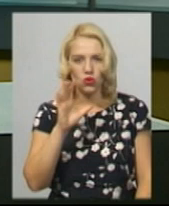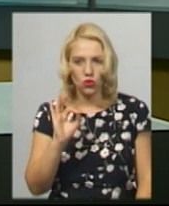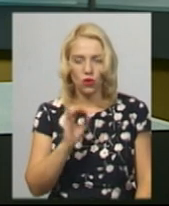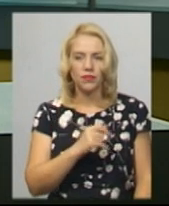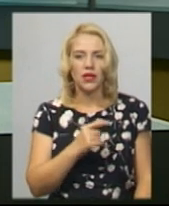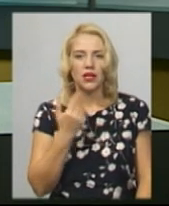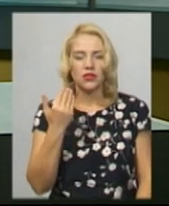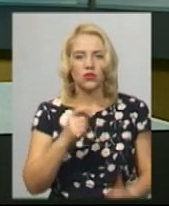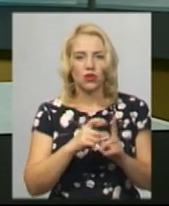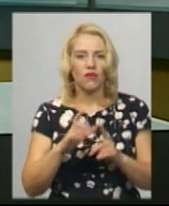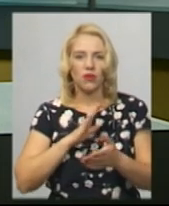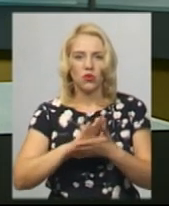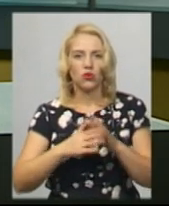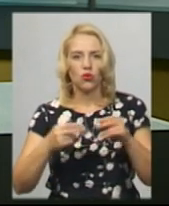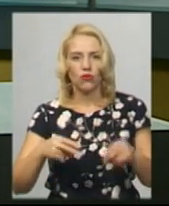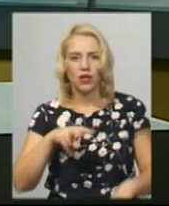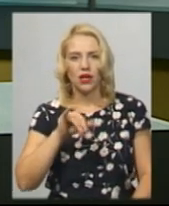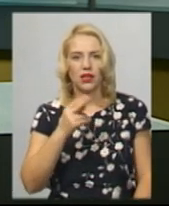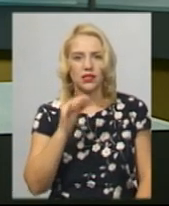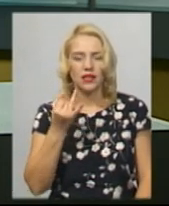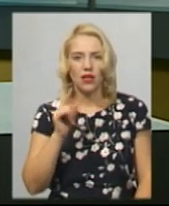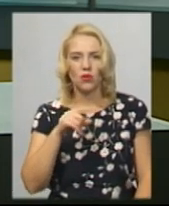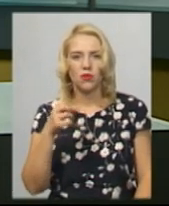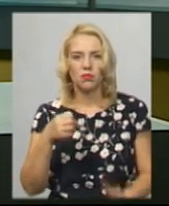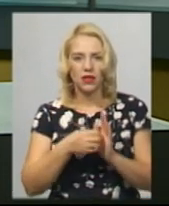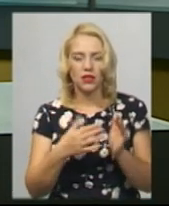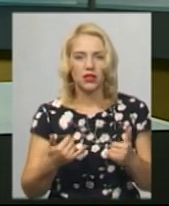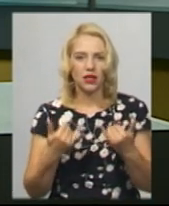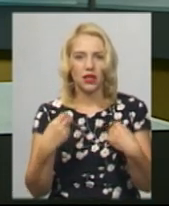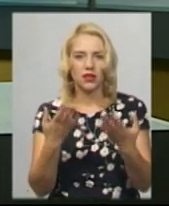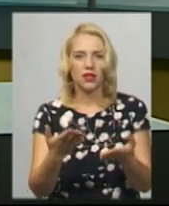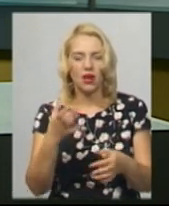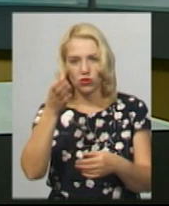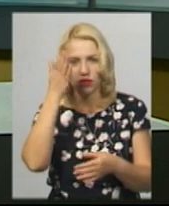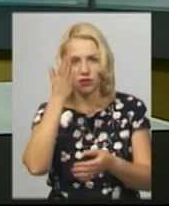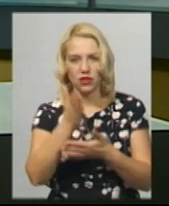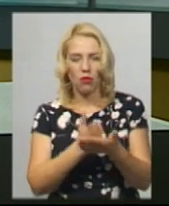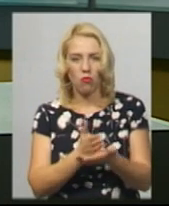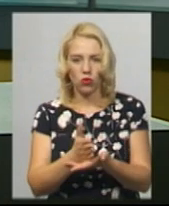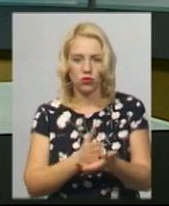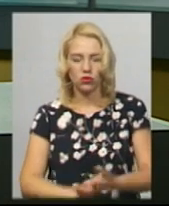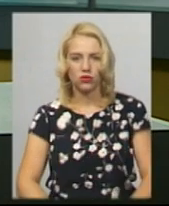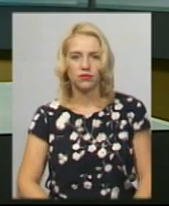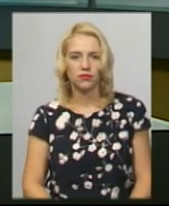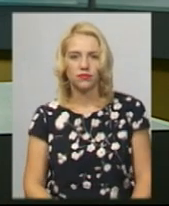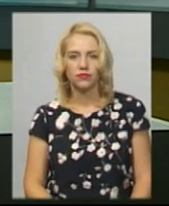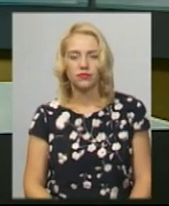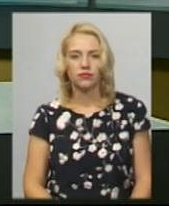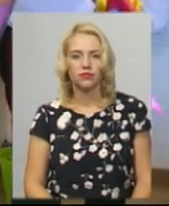За його словами, уклали договір із ліцеєм номер 15 для надання освітніх послуг. Подробиці у сюжеті Лесі Боровець.